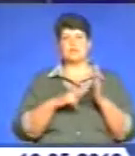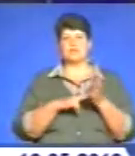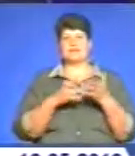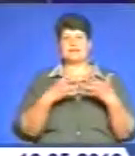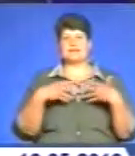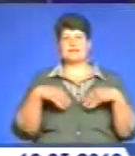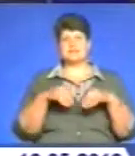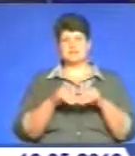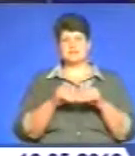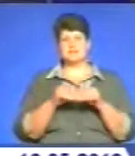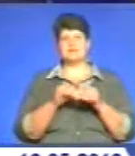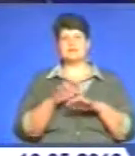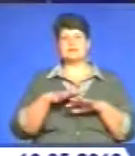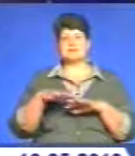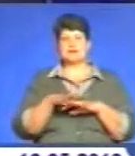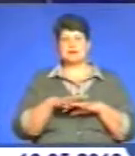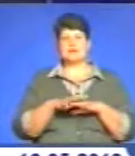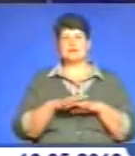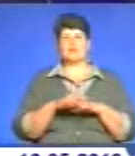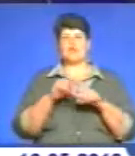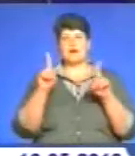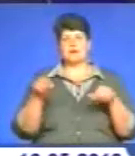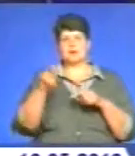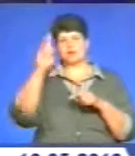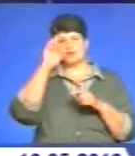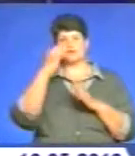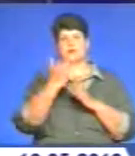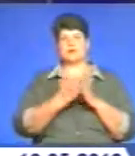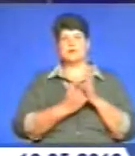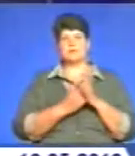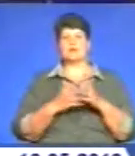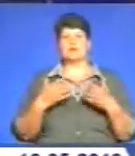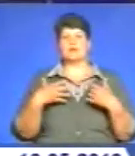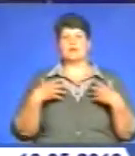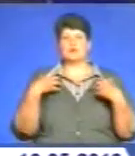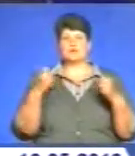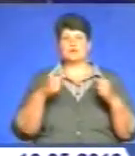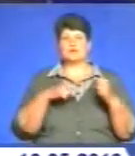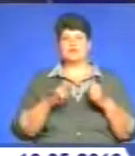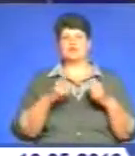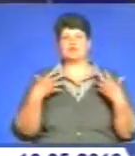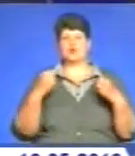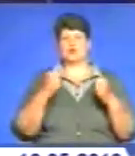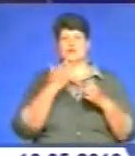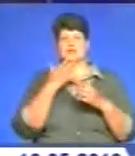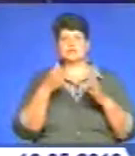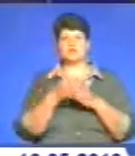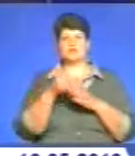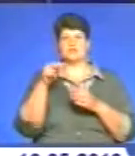здоров'я населення у рамках реалізації державної програми «Репродуктивне здоров'я нації на період до 2015